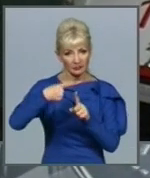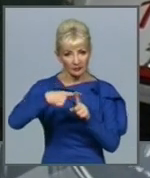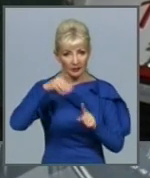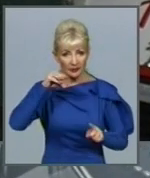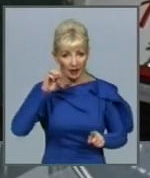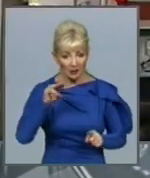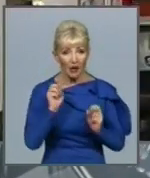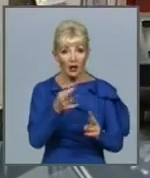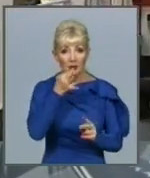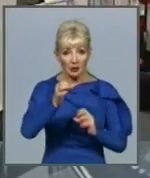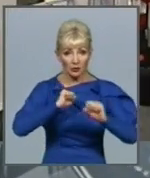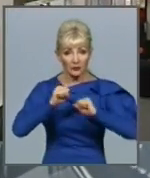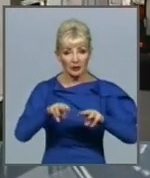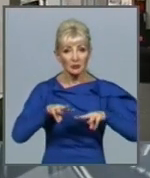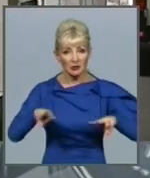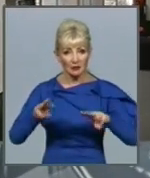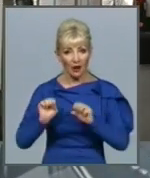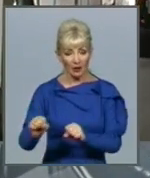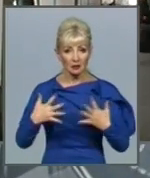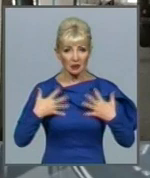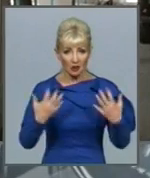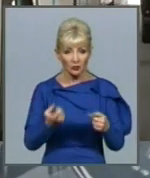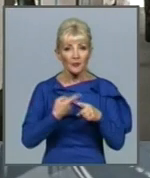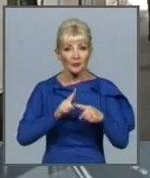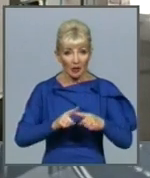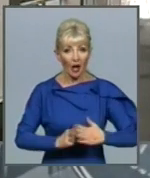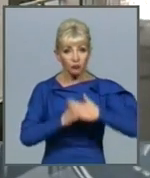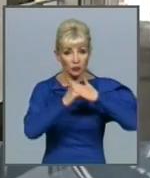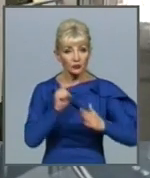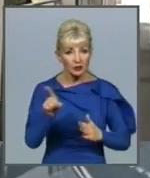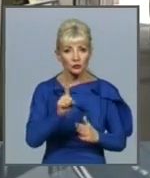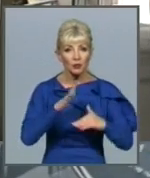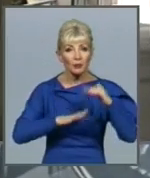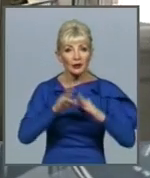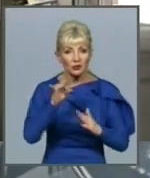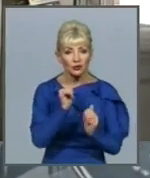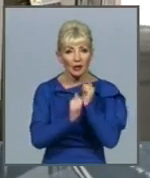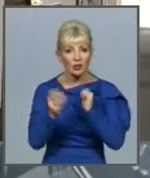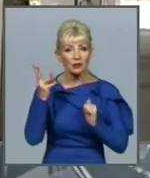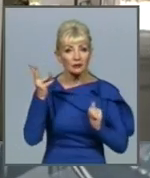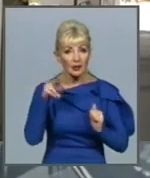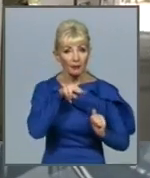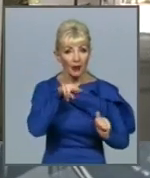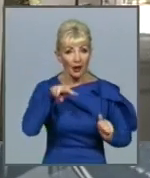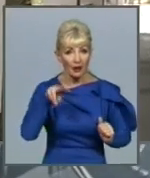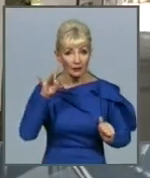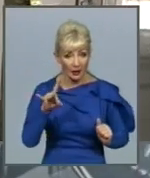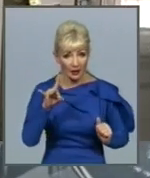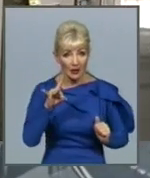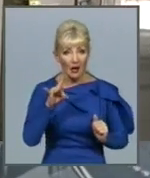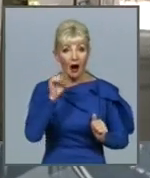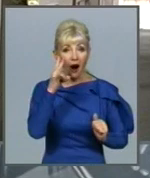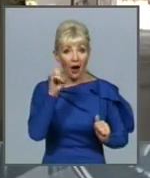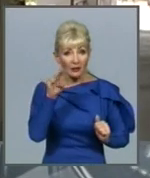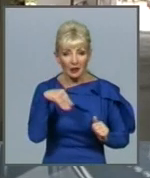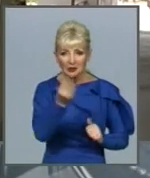Мінохорони здоров'я, це обумовлено тим, що практично кожне третє ПЛР-дослідження не дає точного результату.